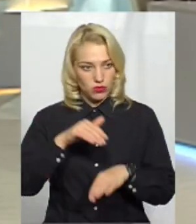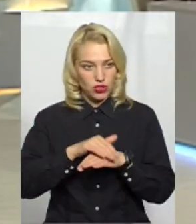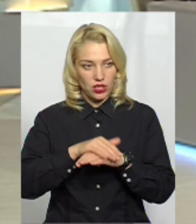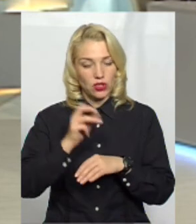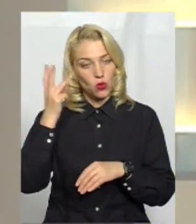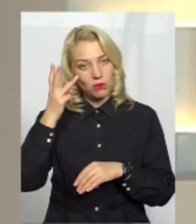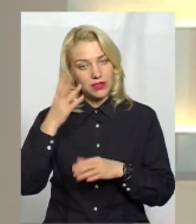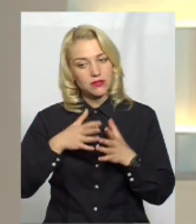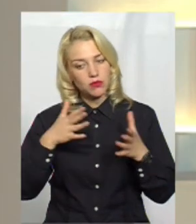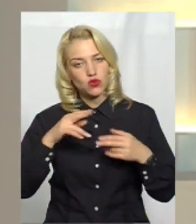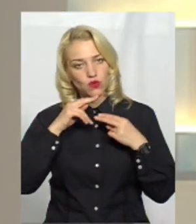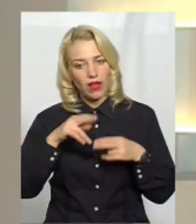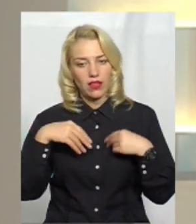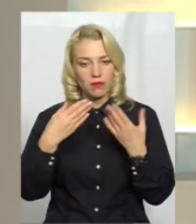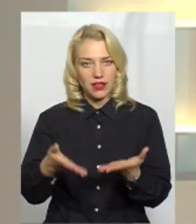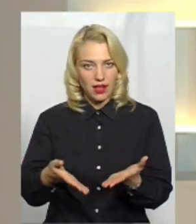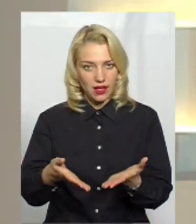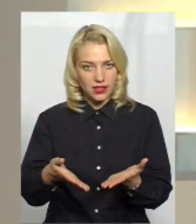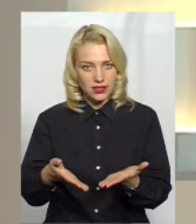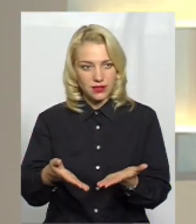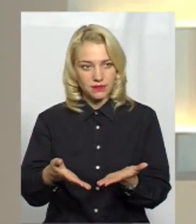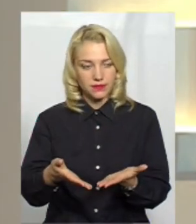у Хмельницькому все ж таки більше уваги приділяється